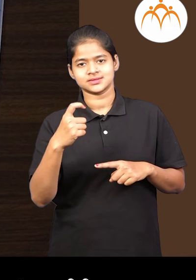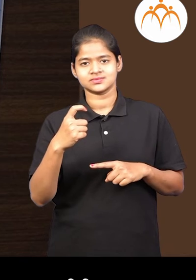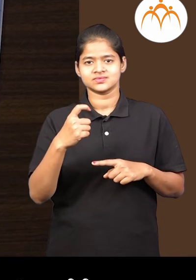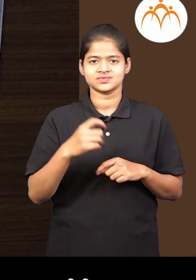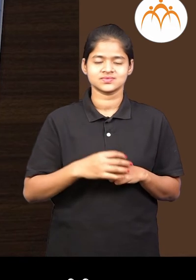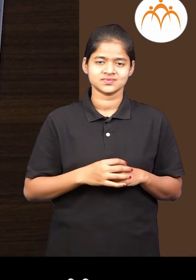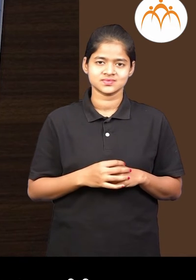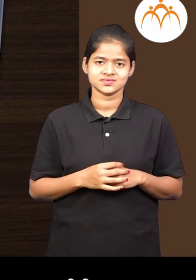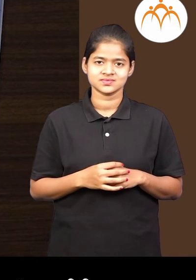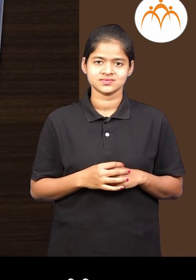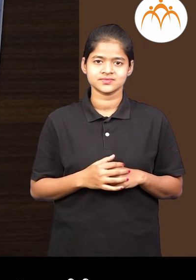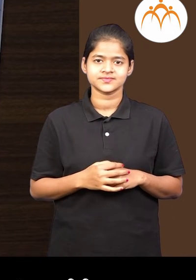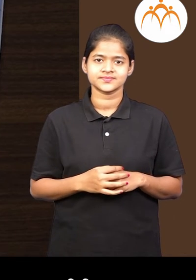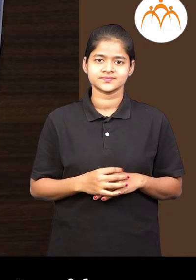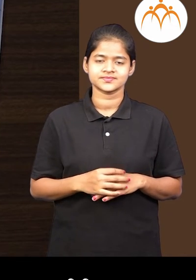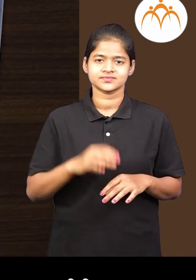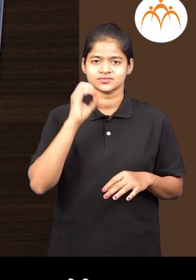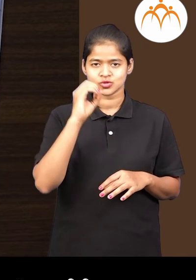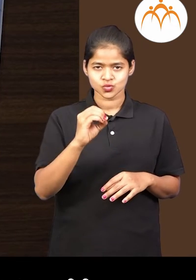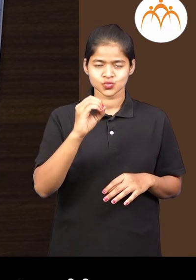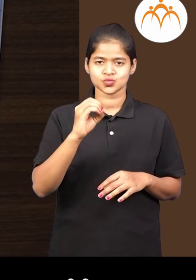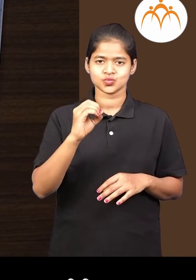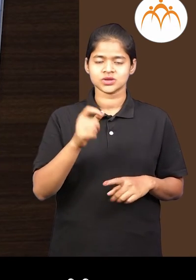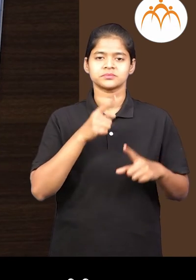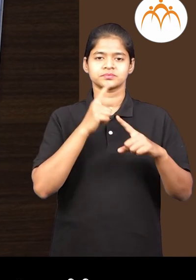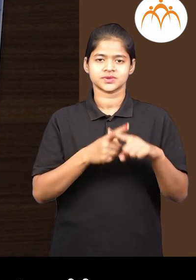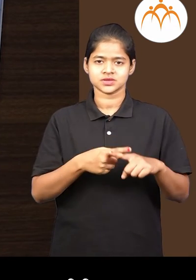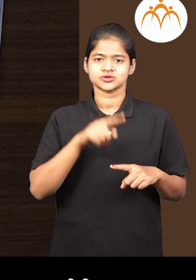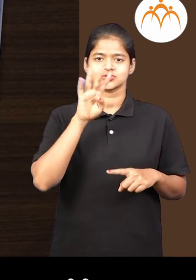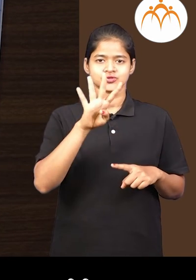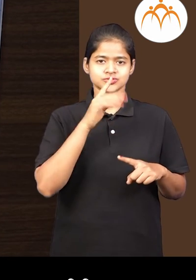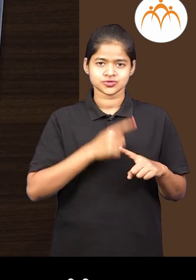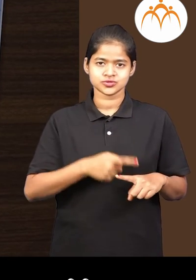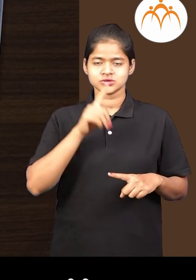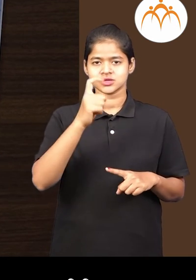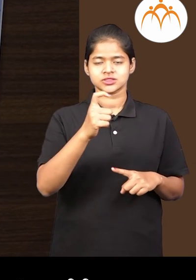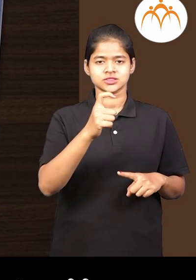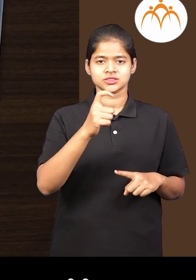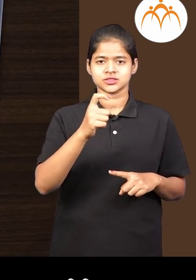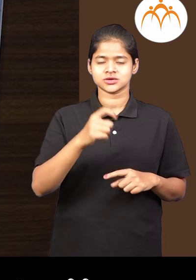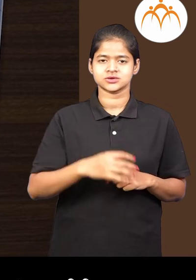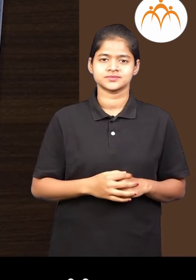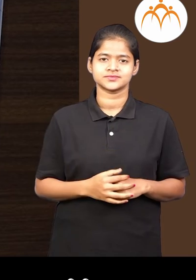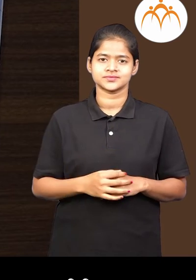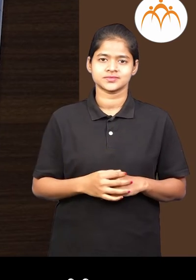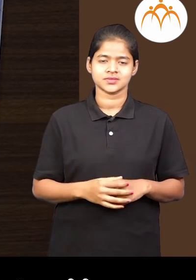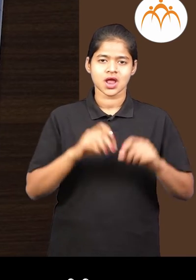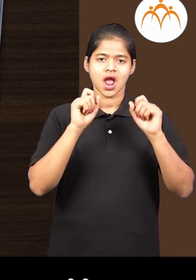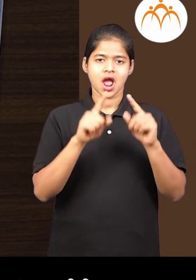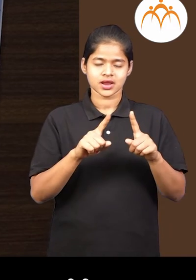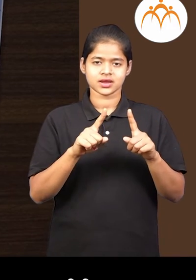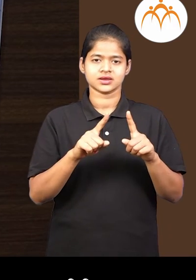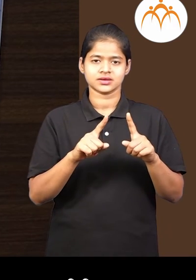माज़े 0 अधिक 4 अधिक 7 बरोबर